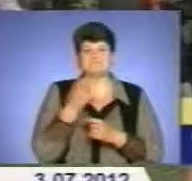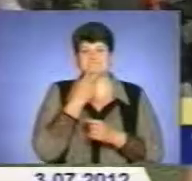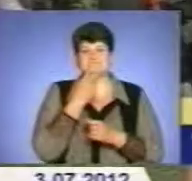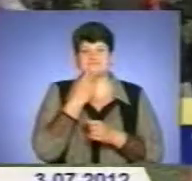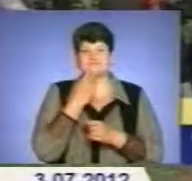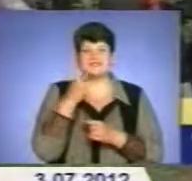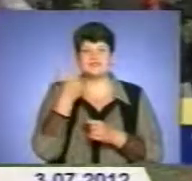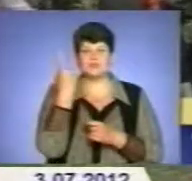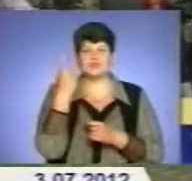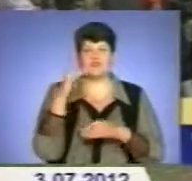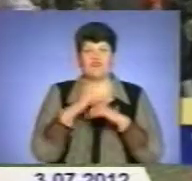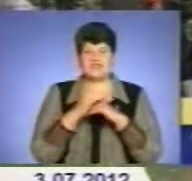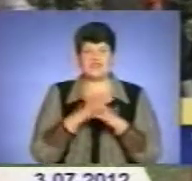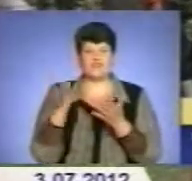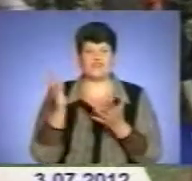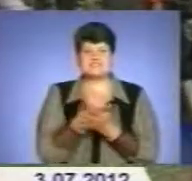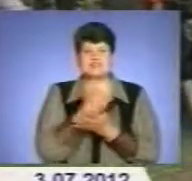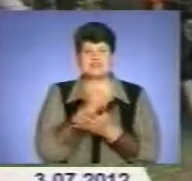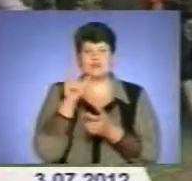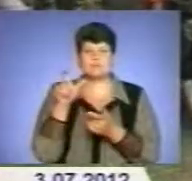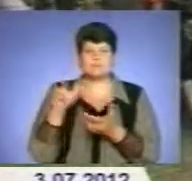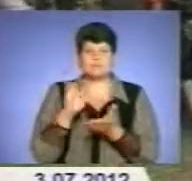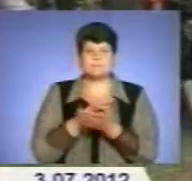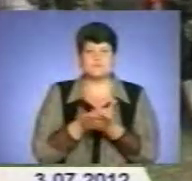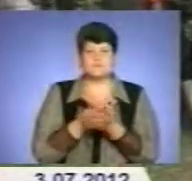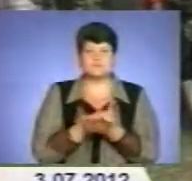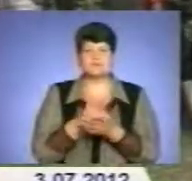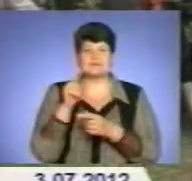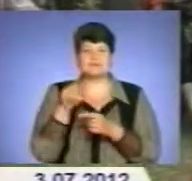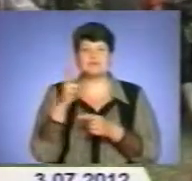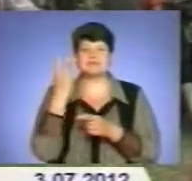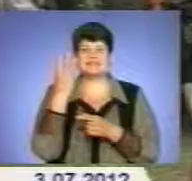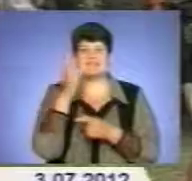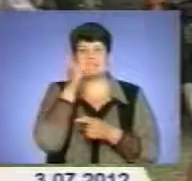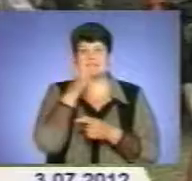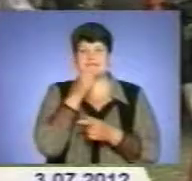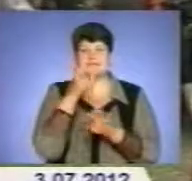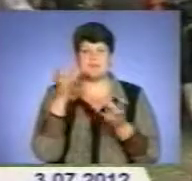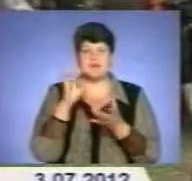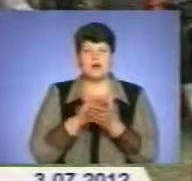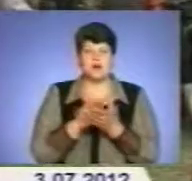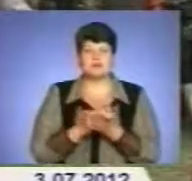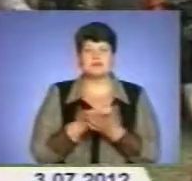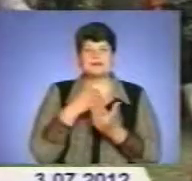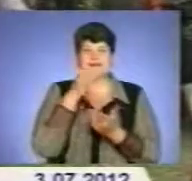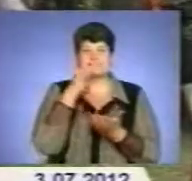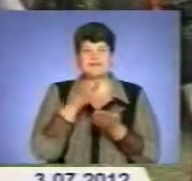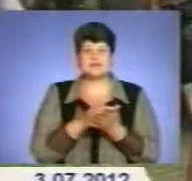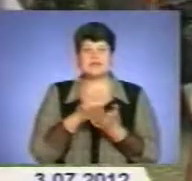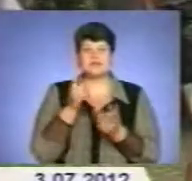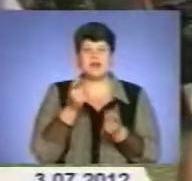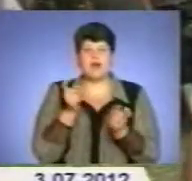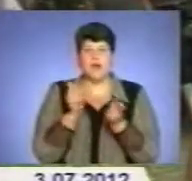за один вечір стираєш для ми познакомитися з тим, що ми три місяці знайомитися, і сказали, що я контактер.